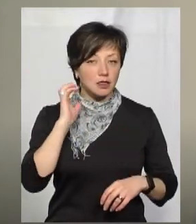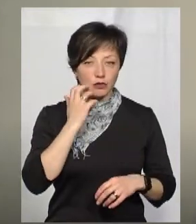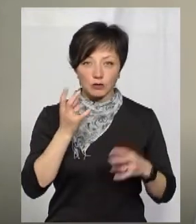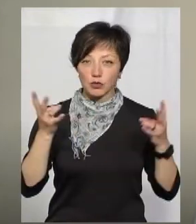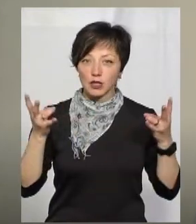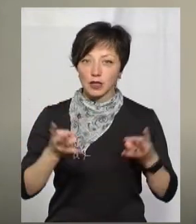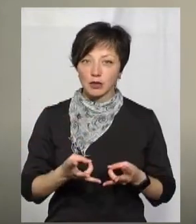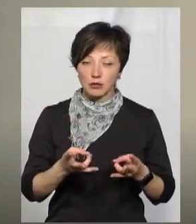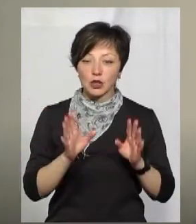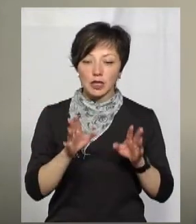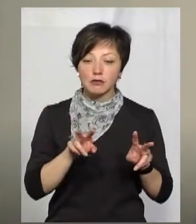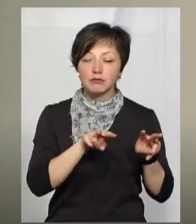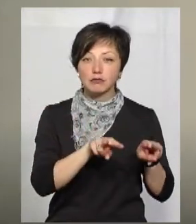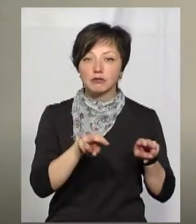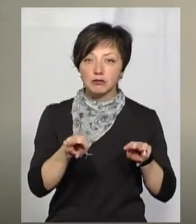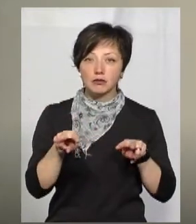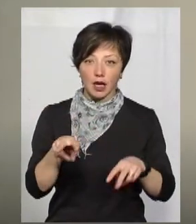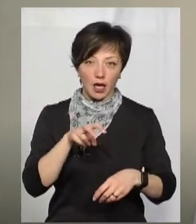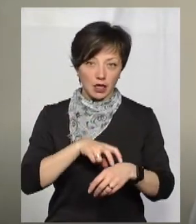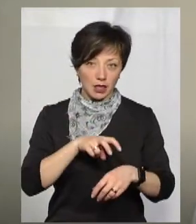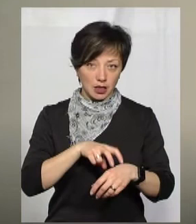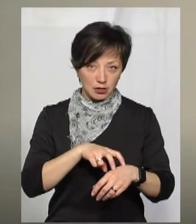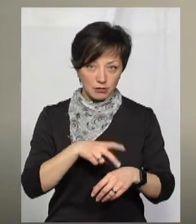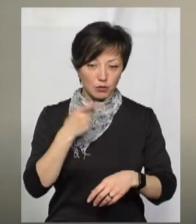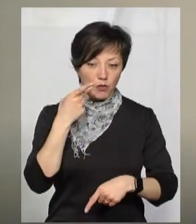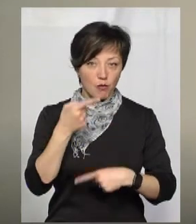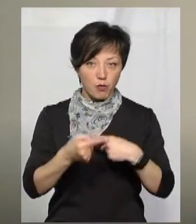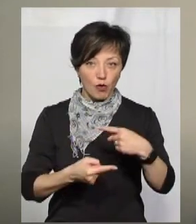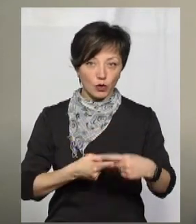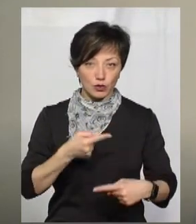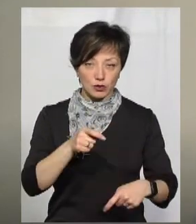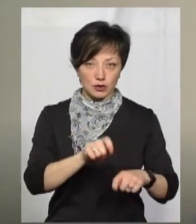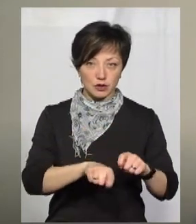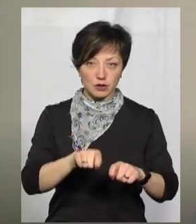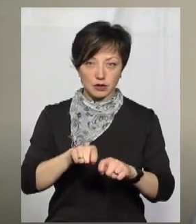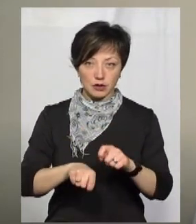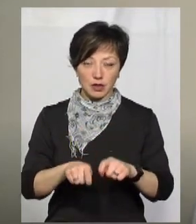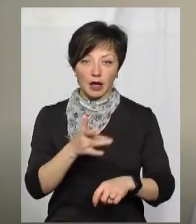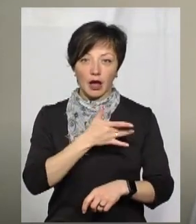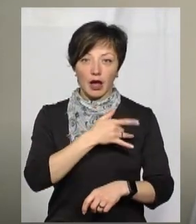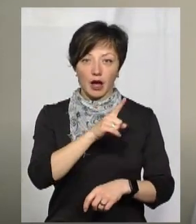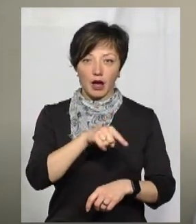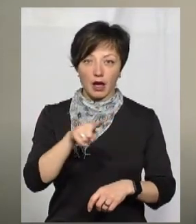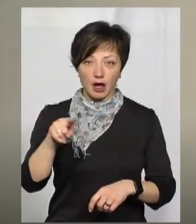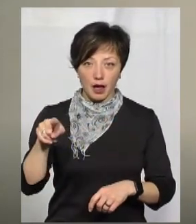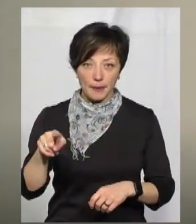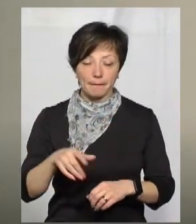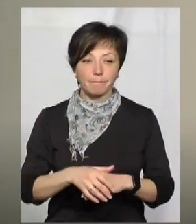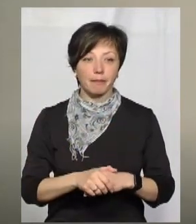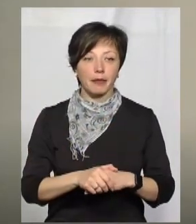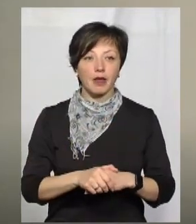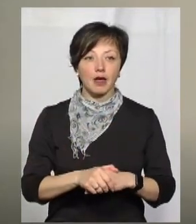потрібно приймати під постійним моніторингом ЕКГ в пацієнта.